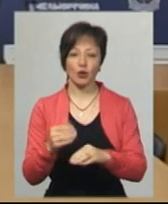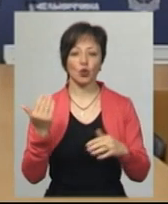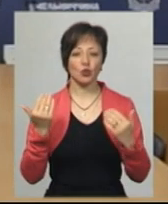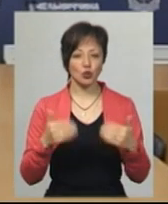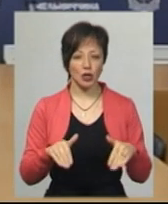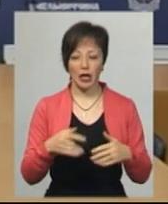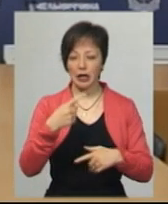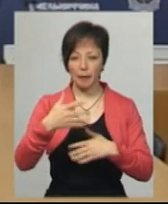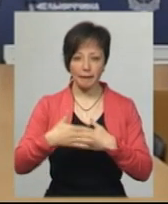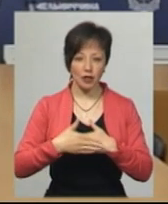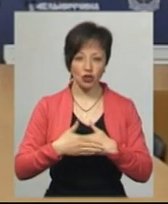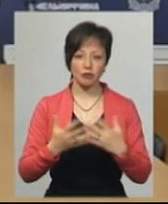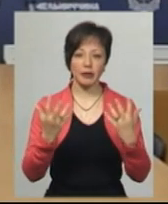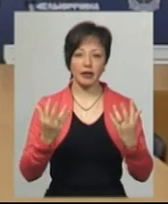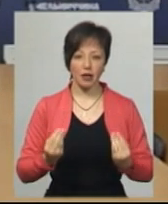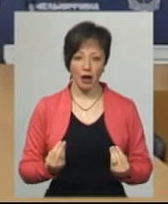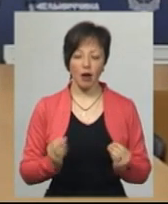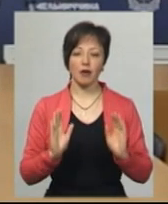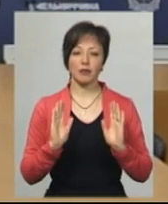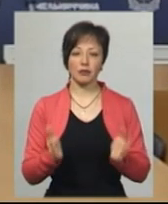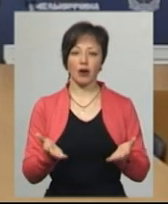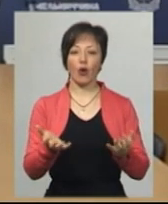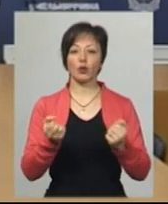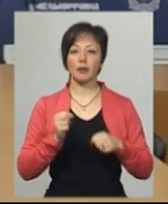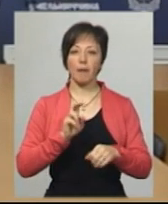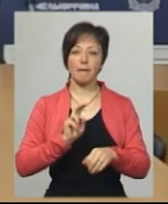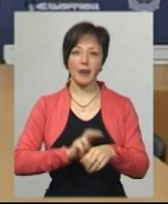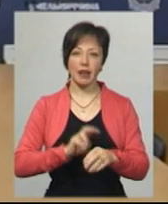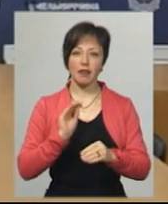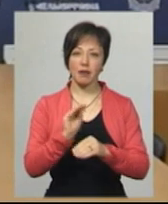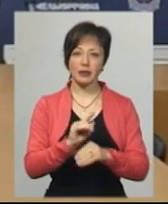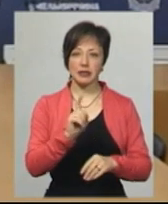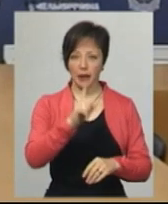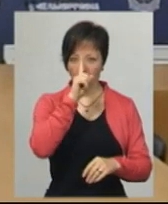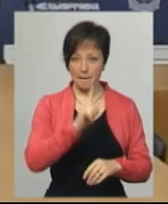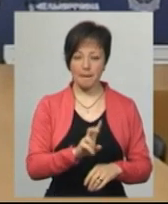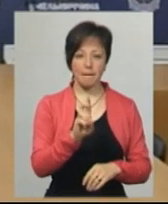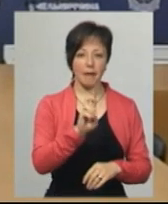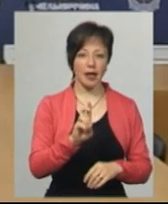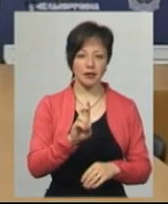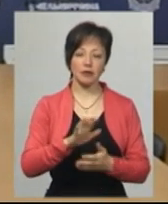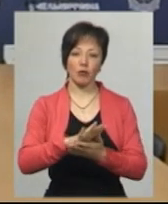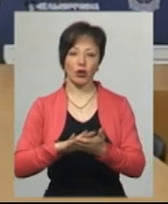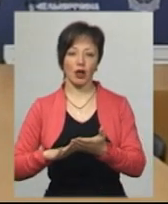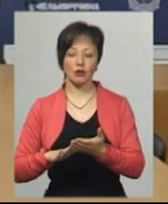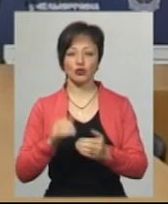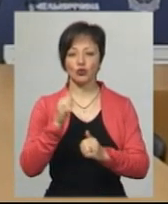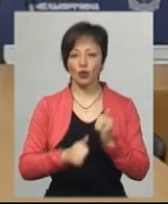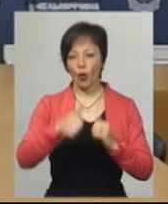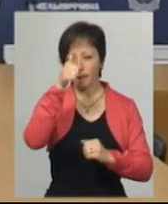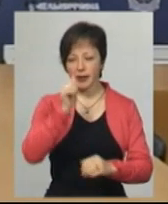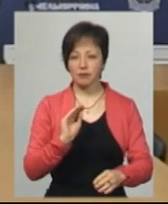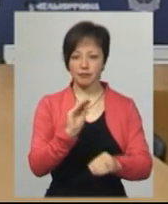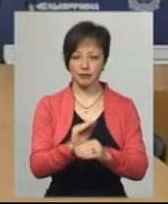найближчими днями отримують медики надбавки за березень і в подальшому щомісяця ці